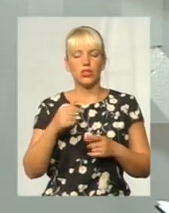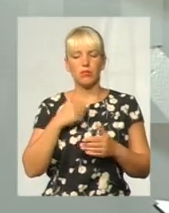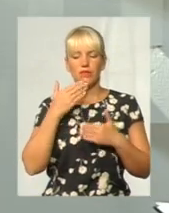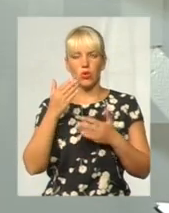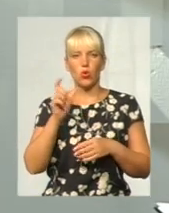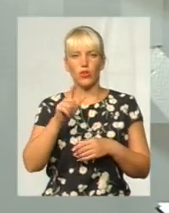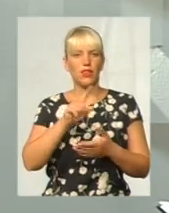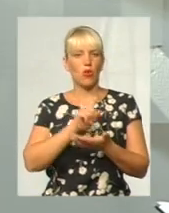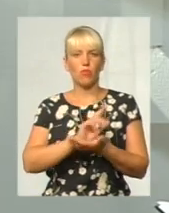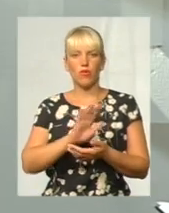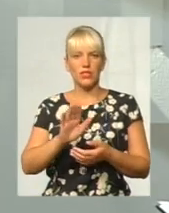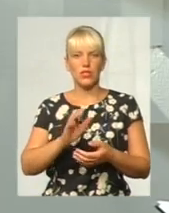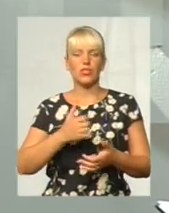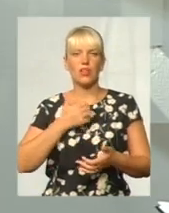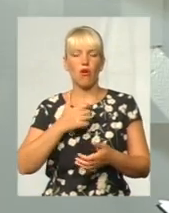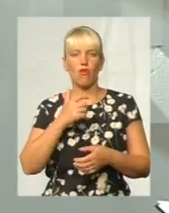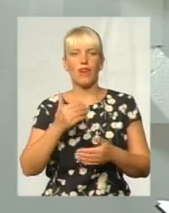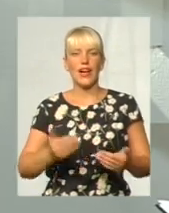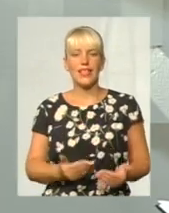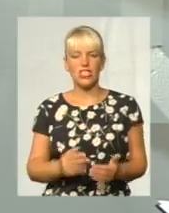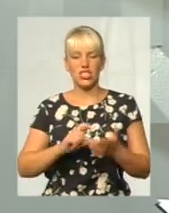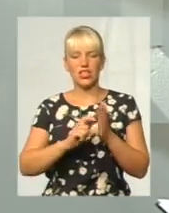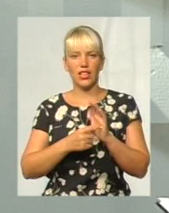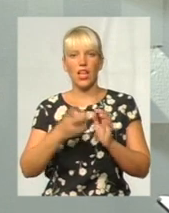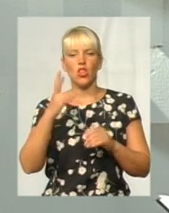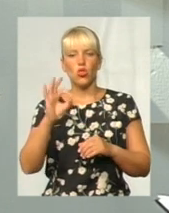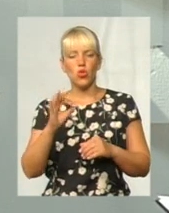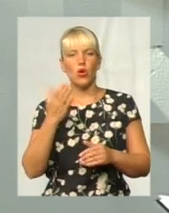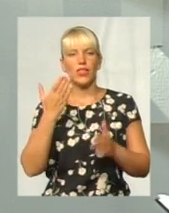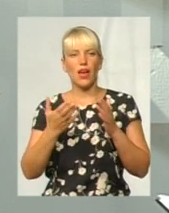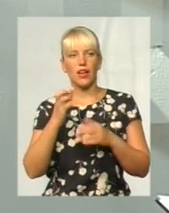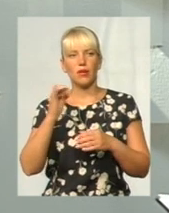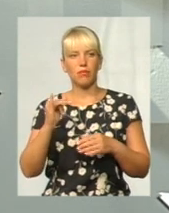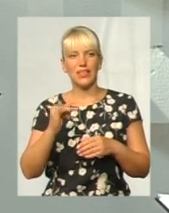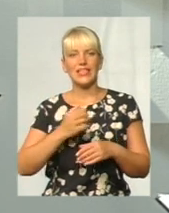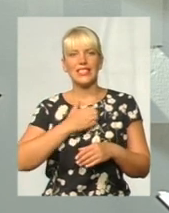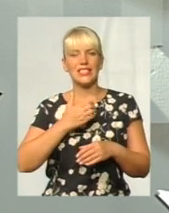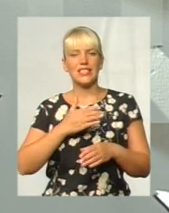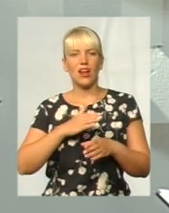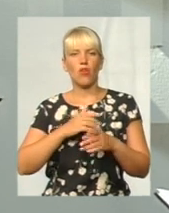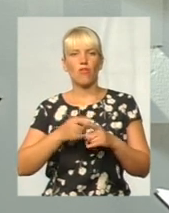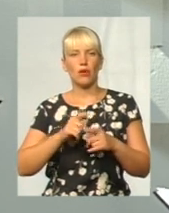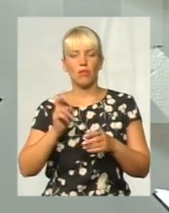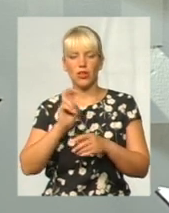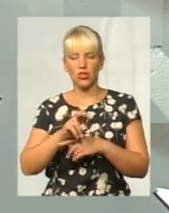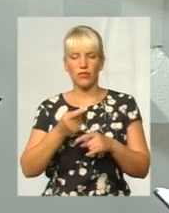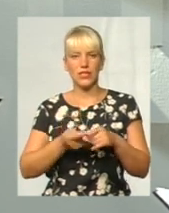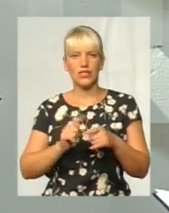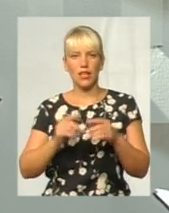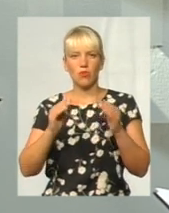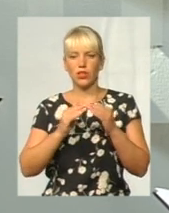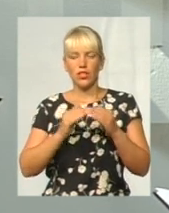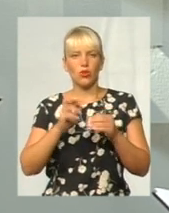страхування житла, але воно необхідно, тому що страховик, якби він прийшов на цей будинок, він приймав, він би не прийняв з порушеннями